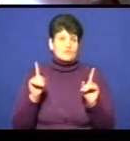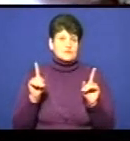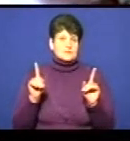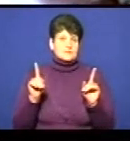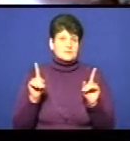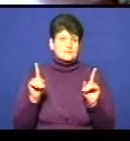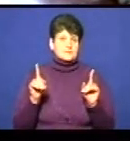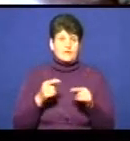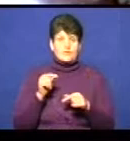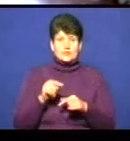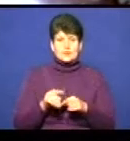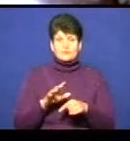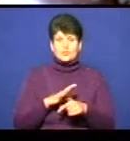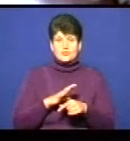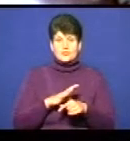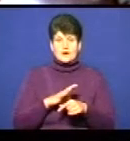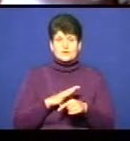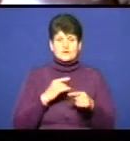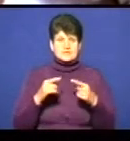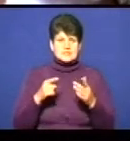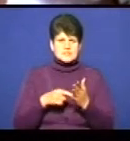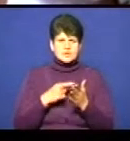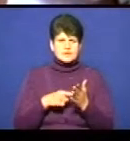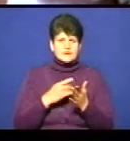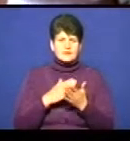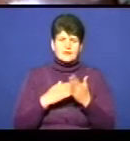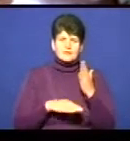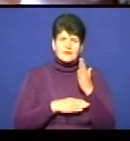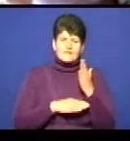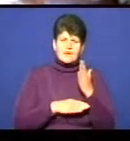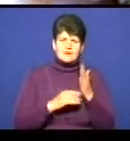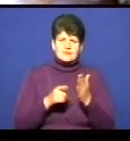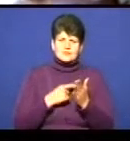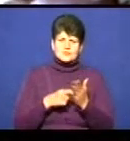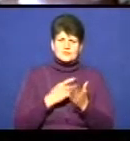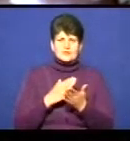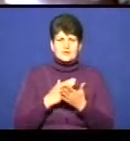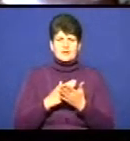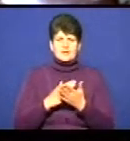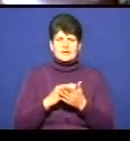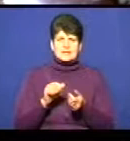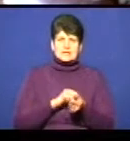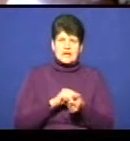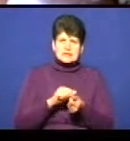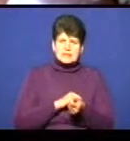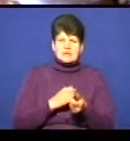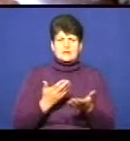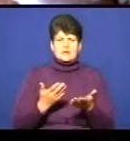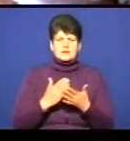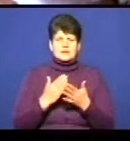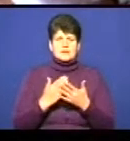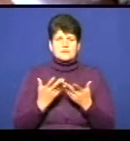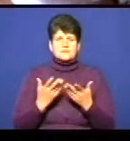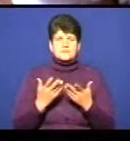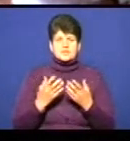артбуки, вони бувають, там різні сторінки, є дерев'яні, є тканини. І ще